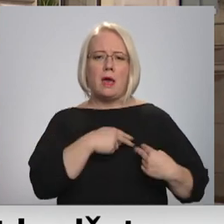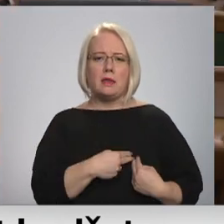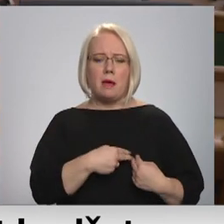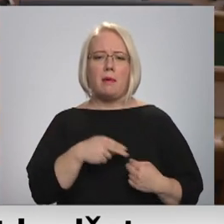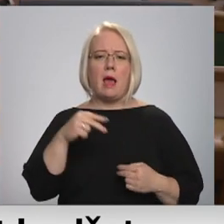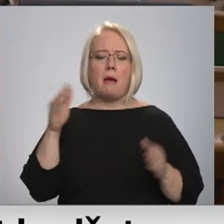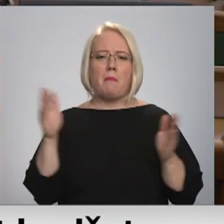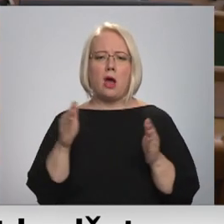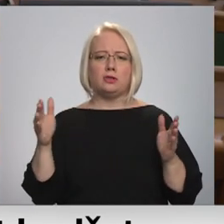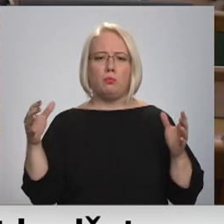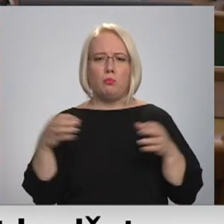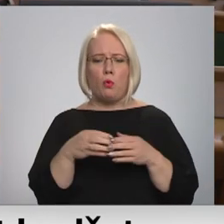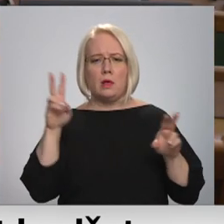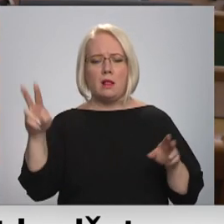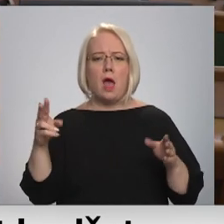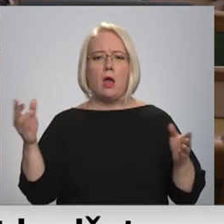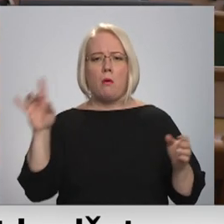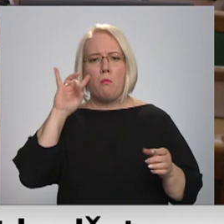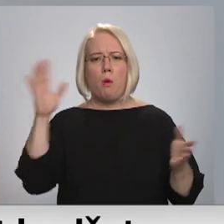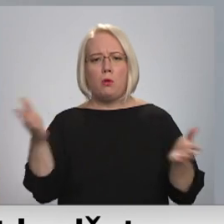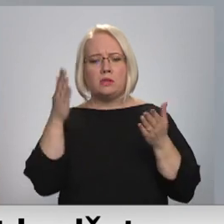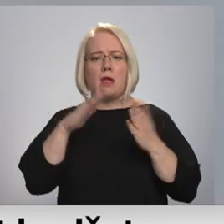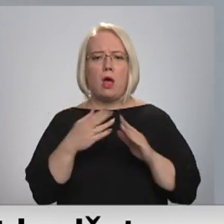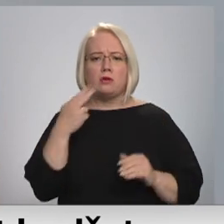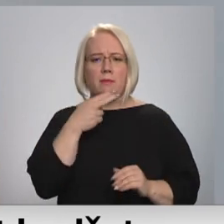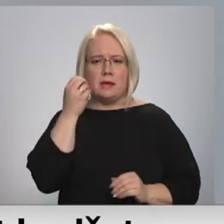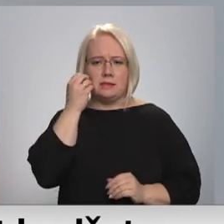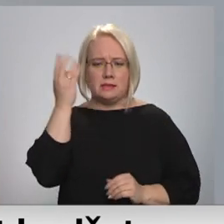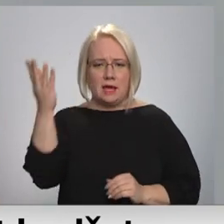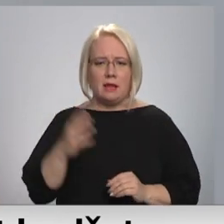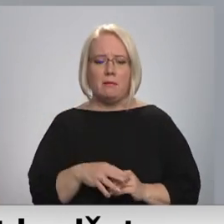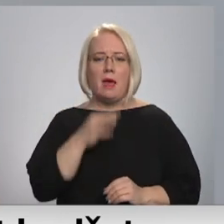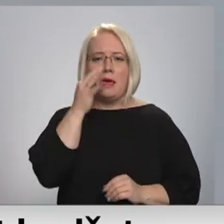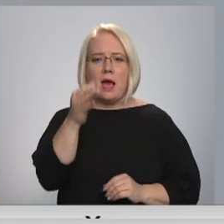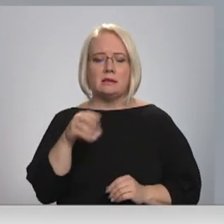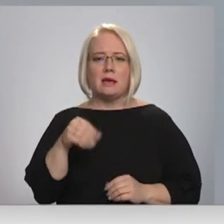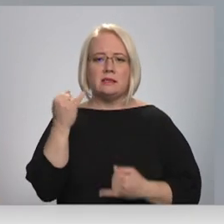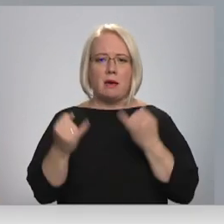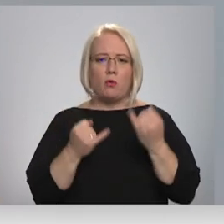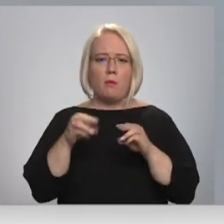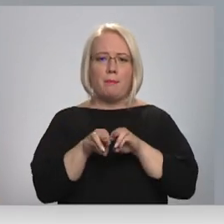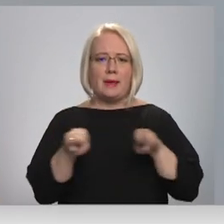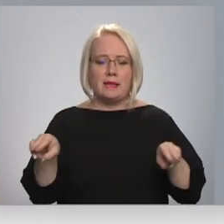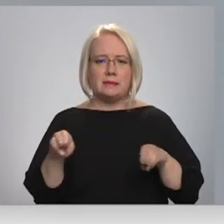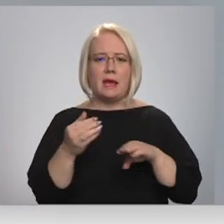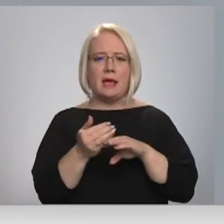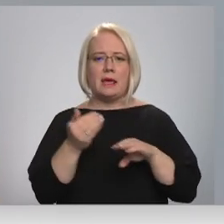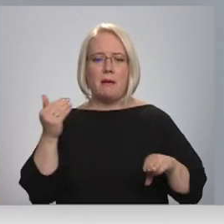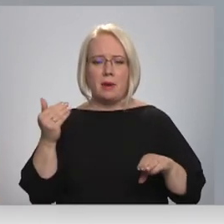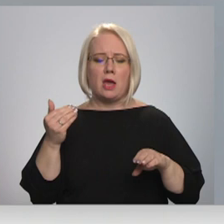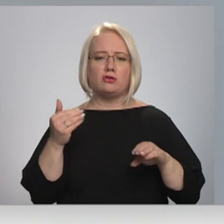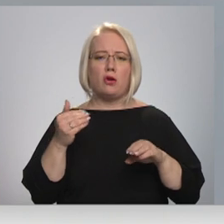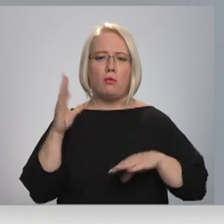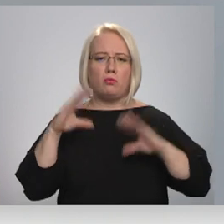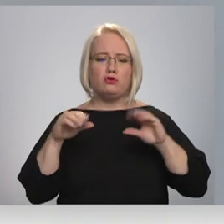mācspulki, lai popularizētu lauksaimniecības izglītību. Demžāli jāatzīst, ka Zemkopības ministrijā iepriekšējos budžeta veidošanas